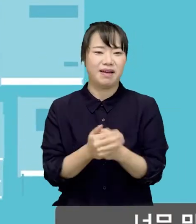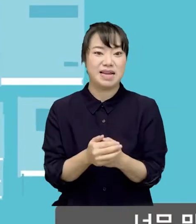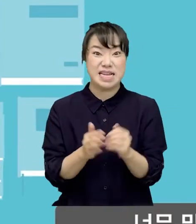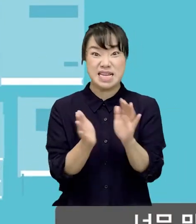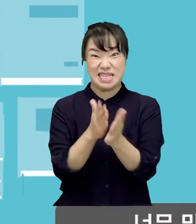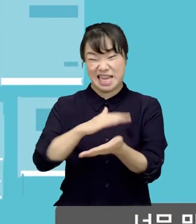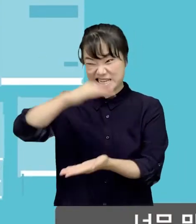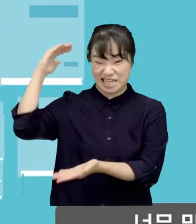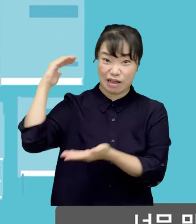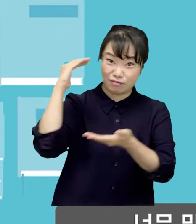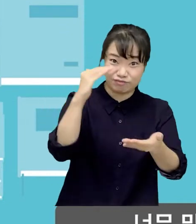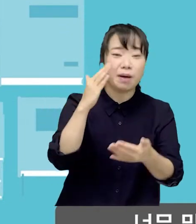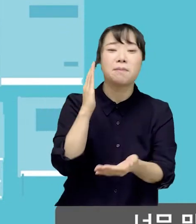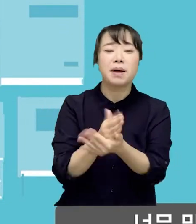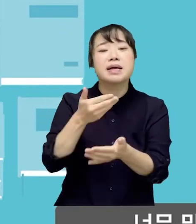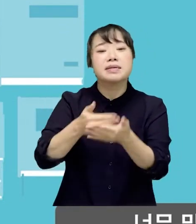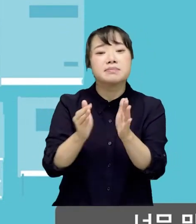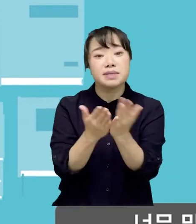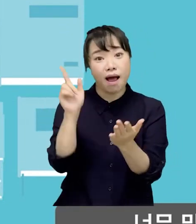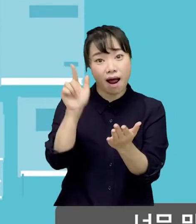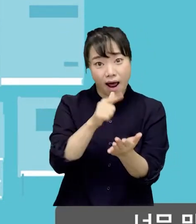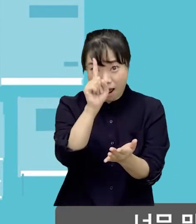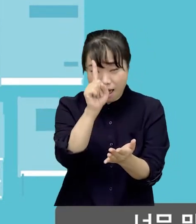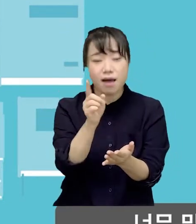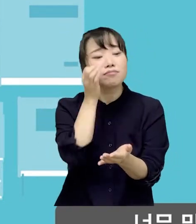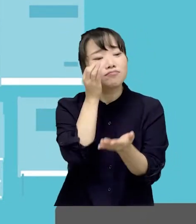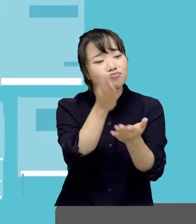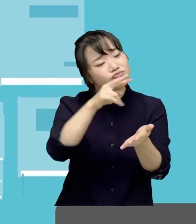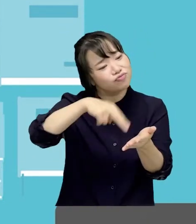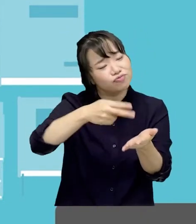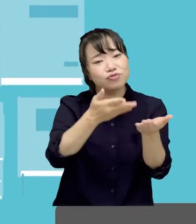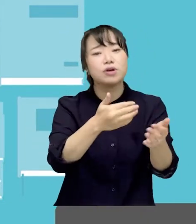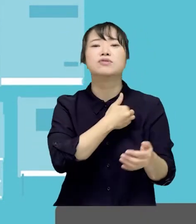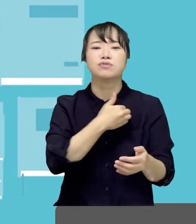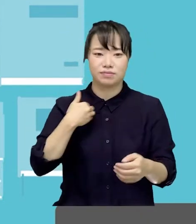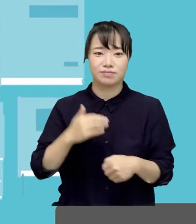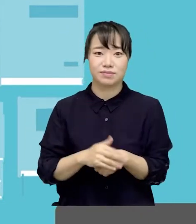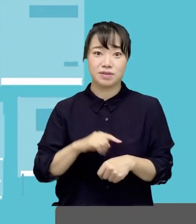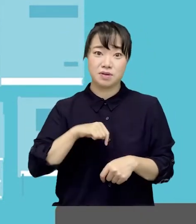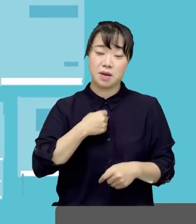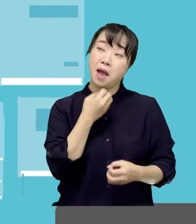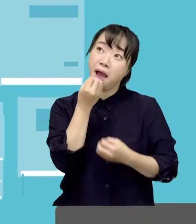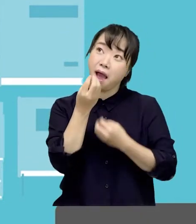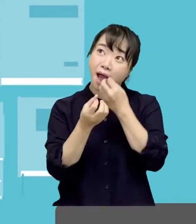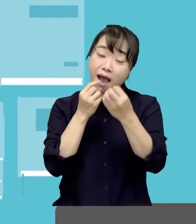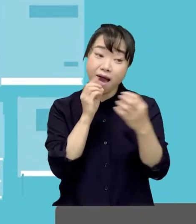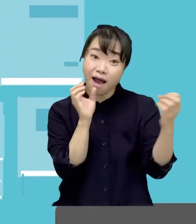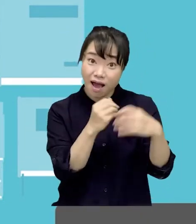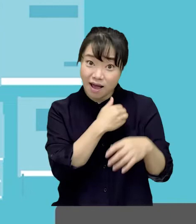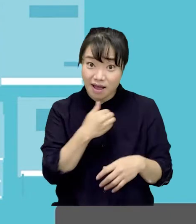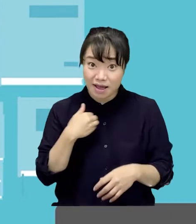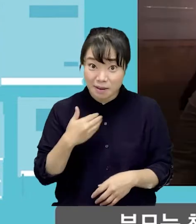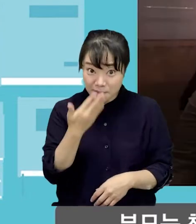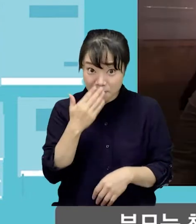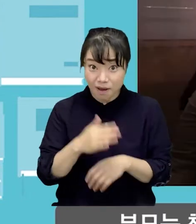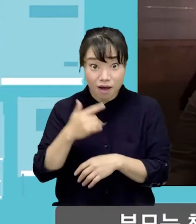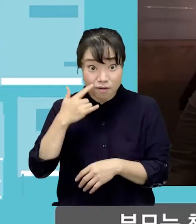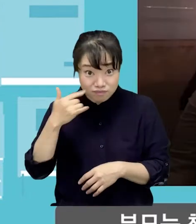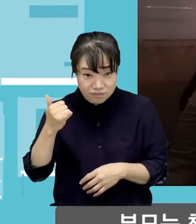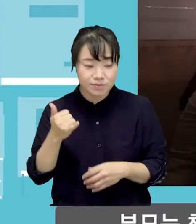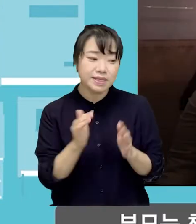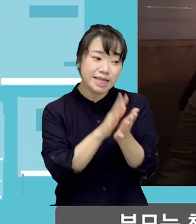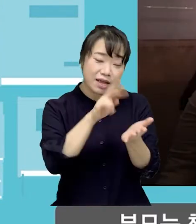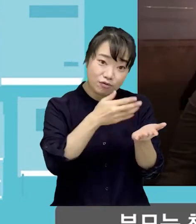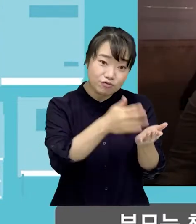너무 많은 책 대신 하루에 그림책 한 권이면 충분하다. 자기 생각을 말할 줄 아는 나이가 되면 부모는